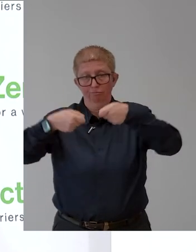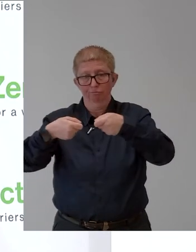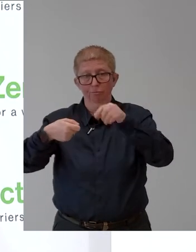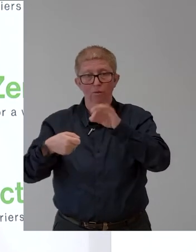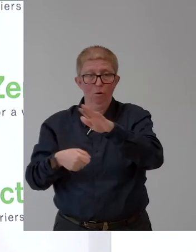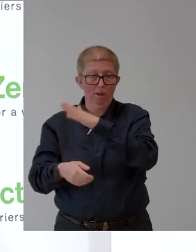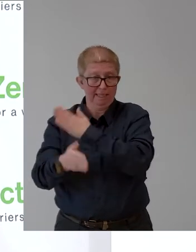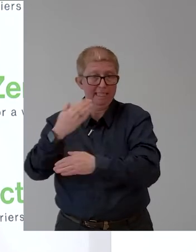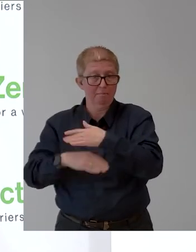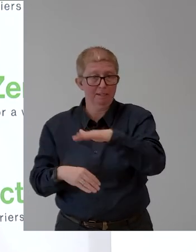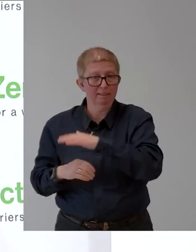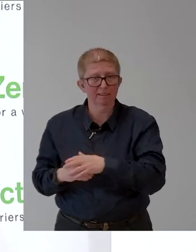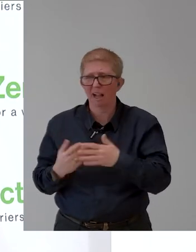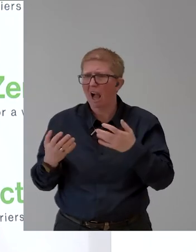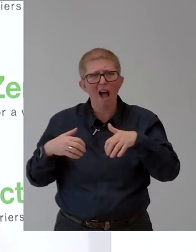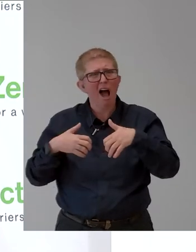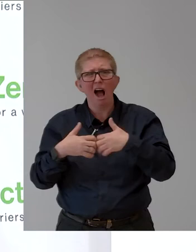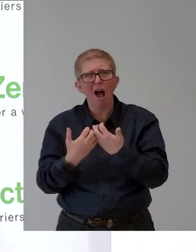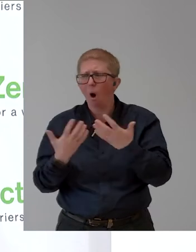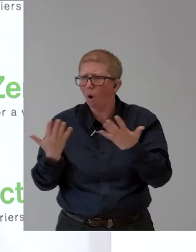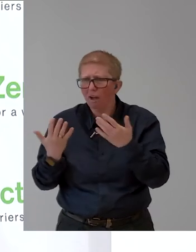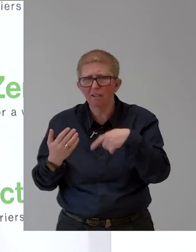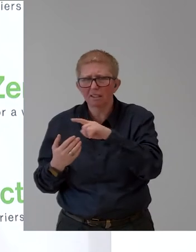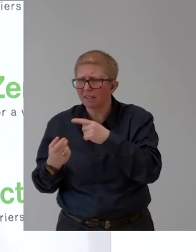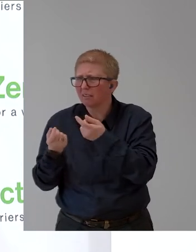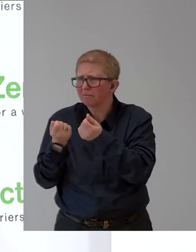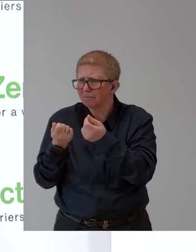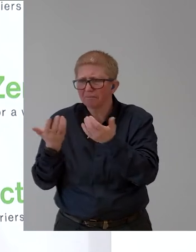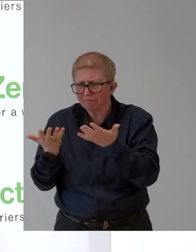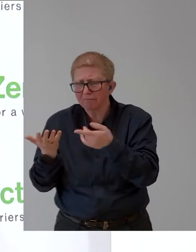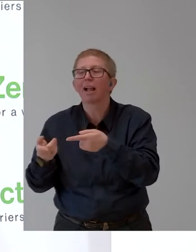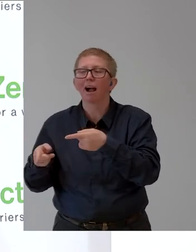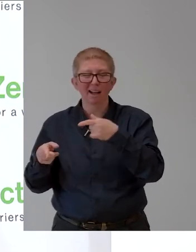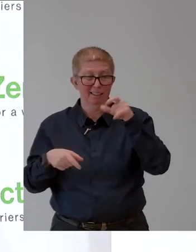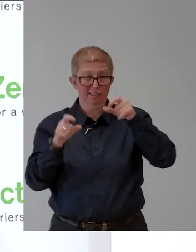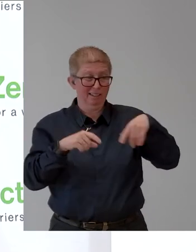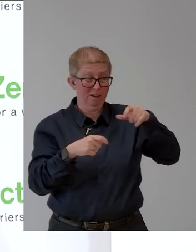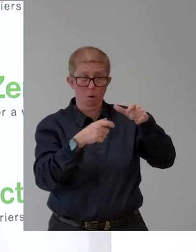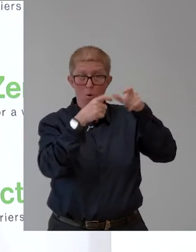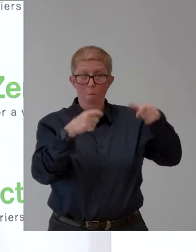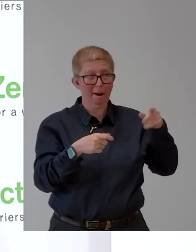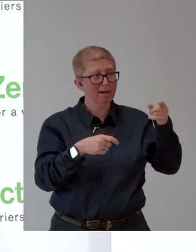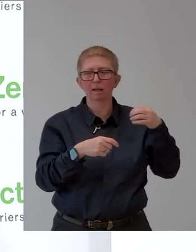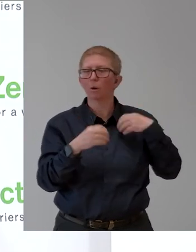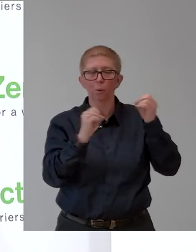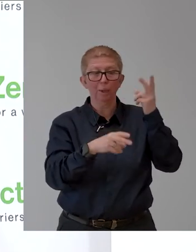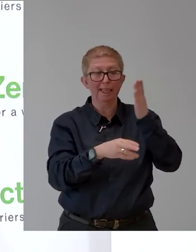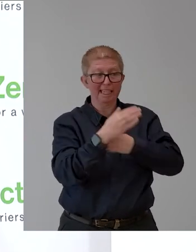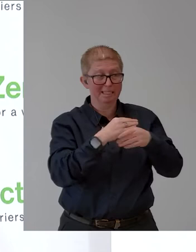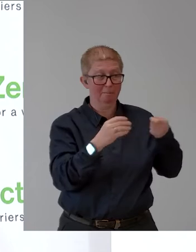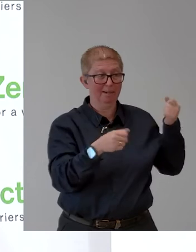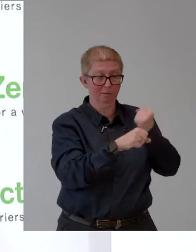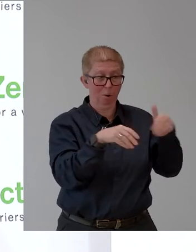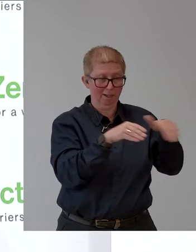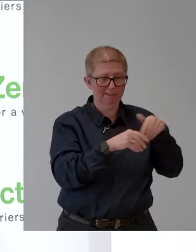von Einnahmen aus der Ausgleichstaxe speist. Und durch diese zusätzlichen Budgetmittel gibt man Sicherheit, dass die Maßnahmen, wie